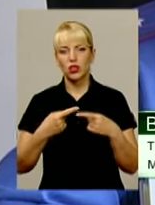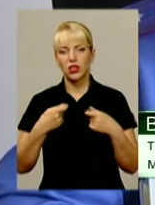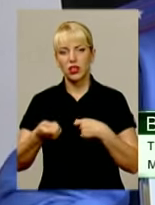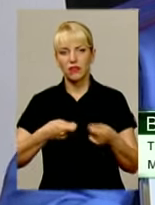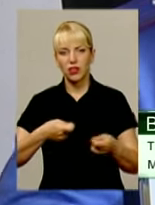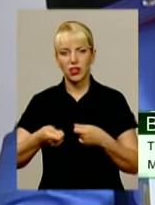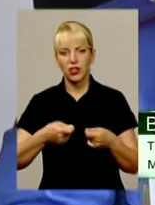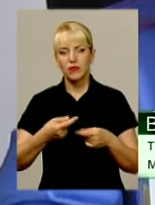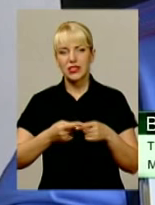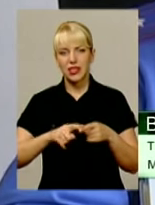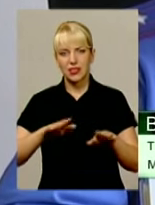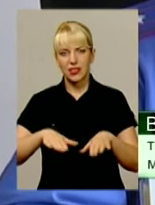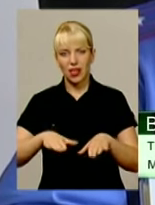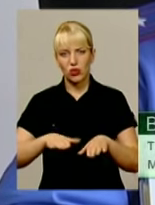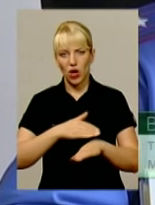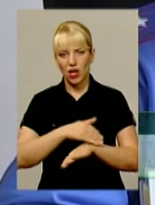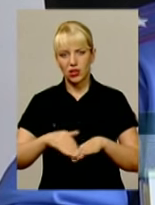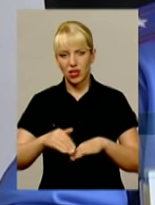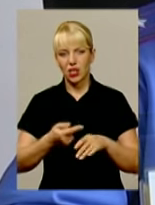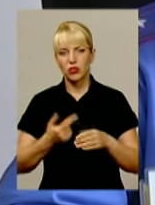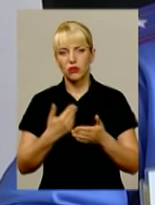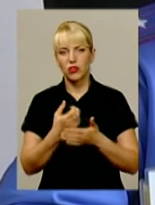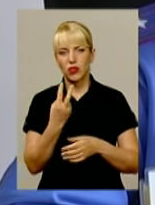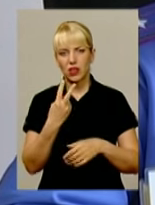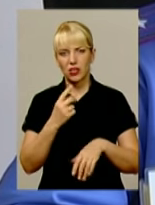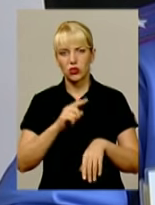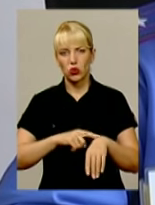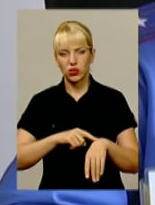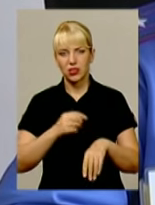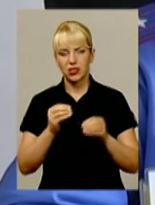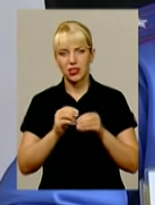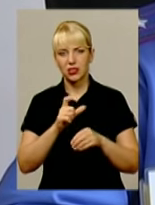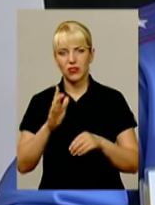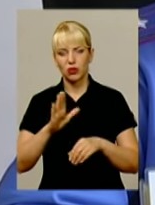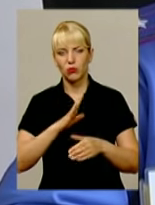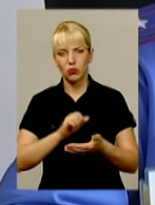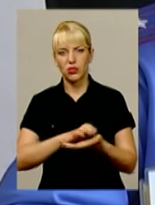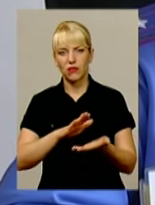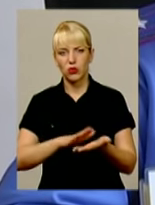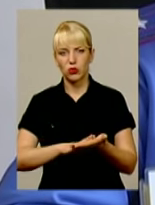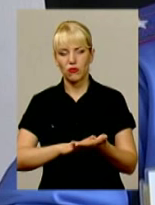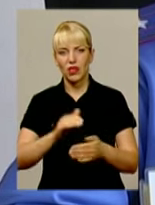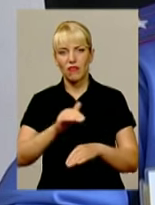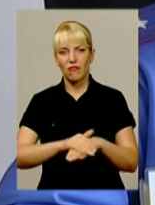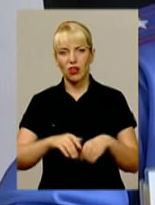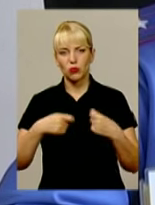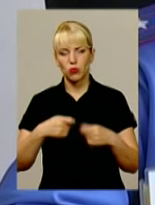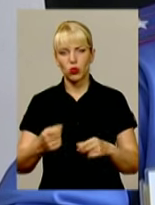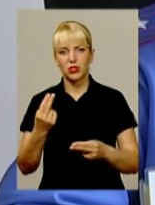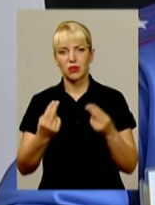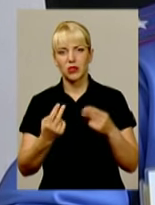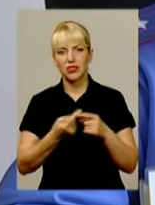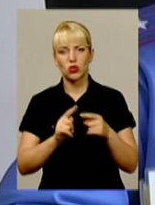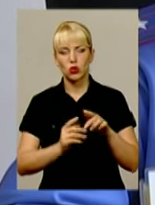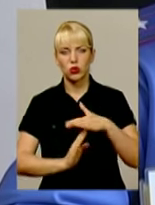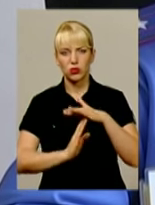В результаті чого близько 12 години 10 хвилин було зафіксовано факт продажу цементу з вказаного кіоску,